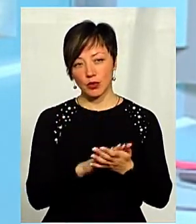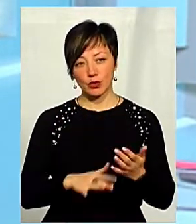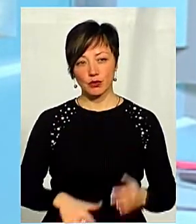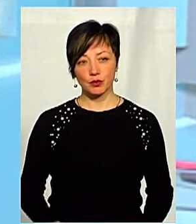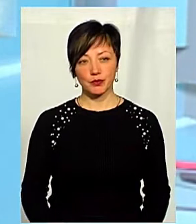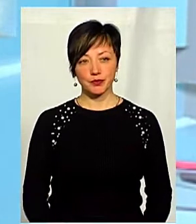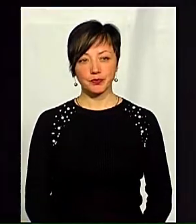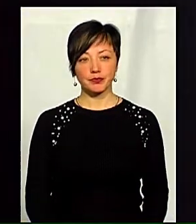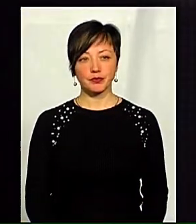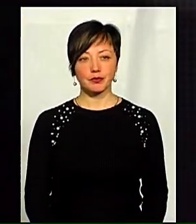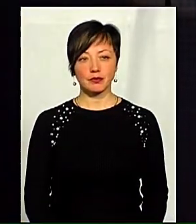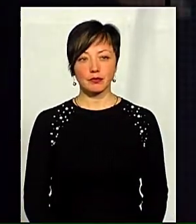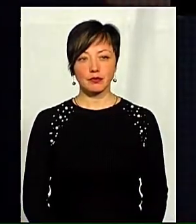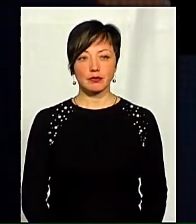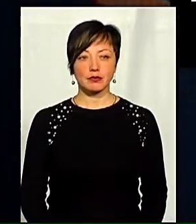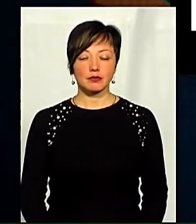продовжимо розмову.